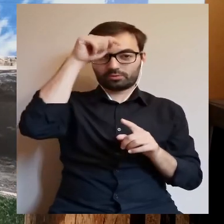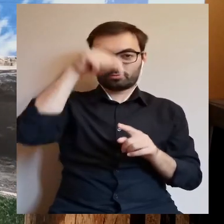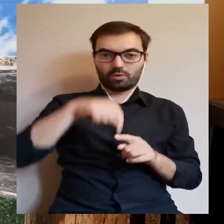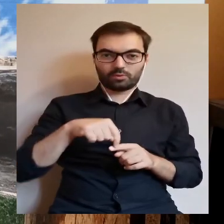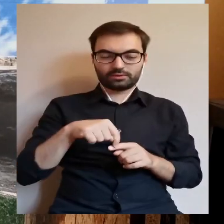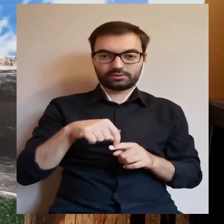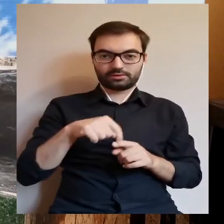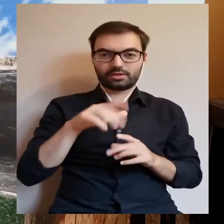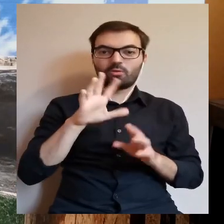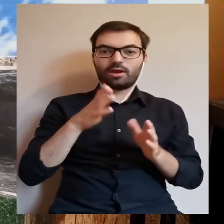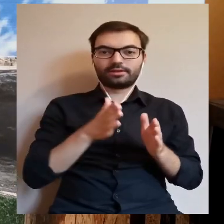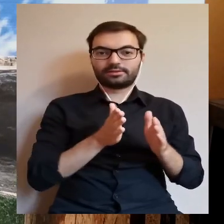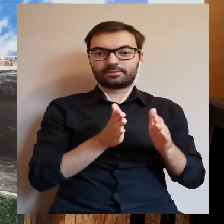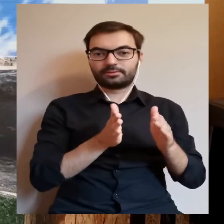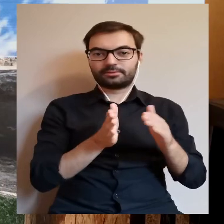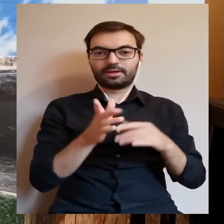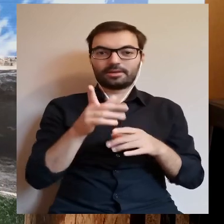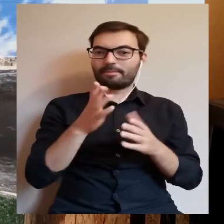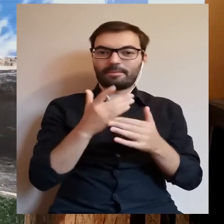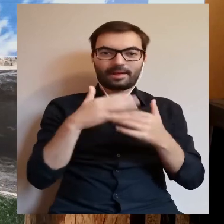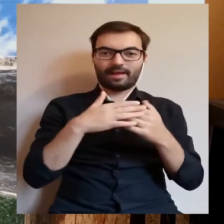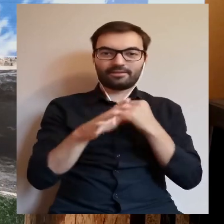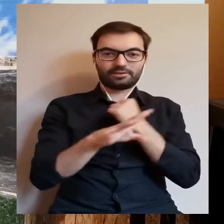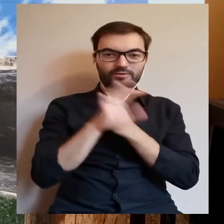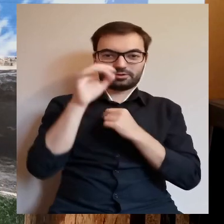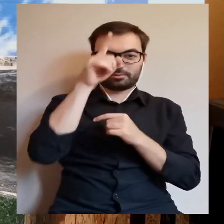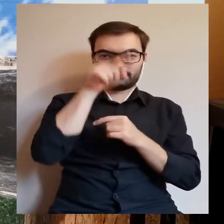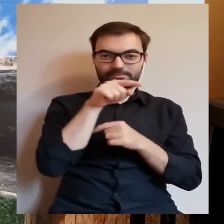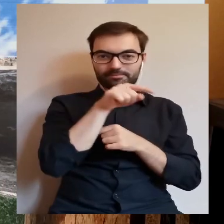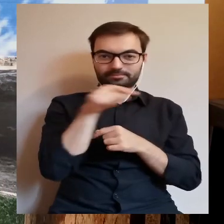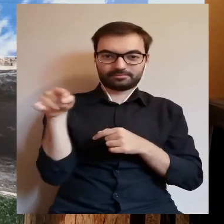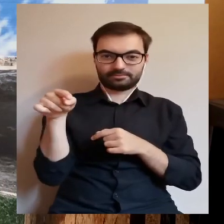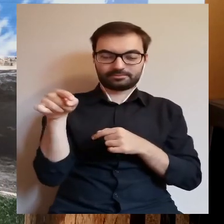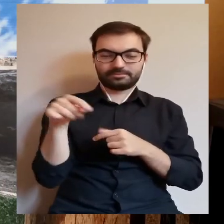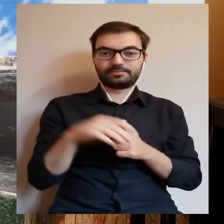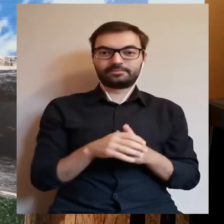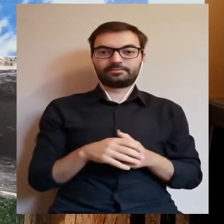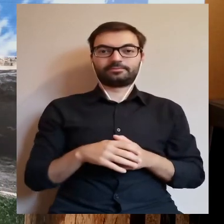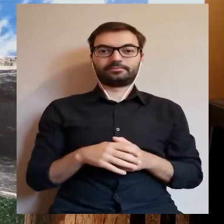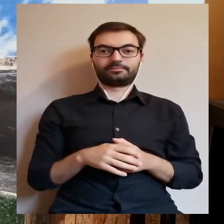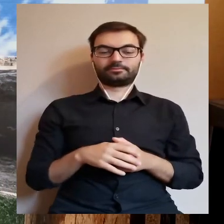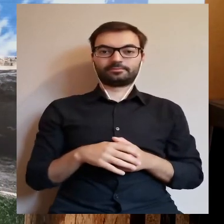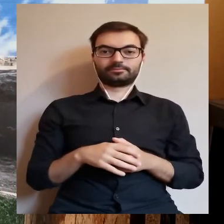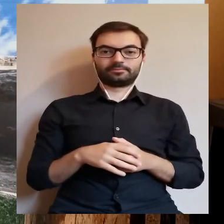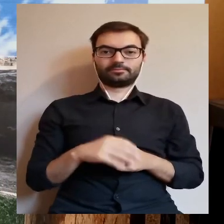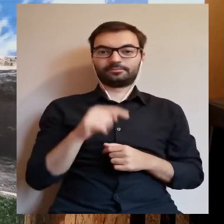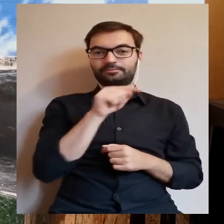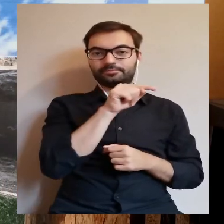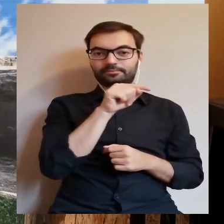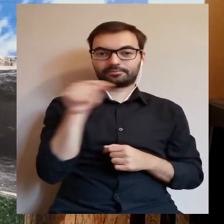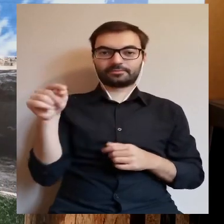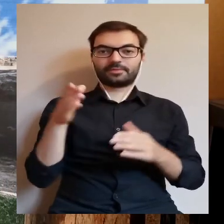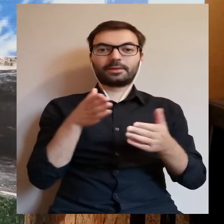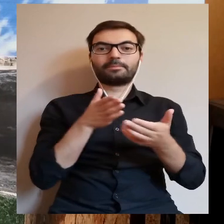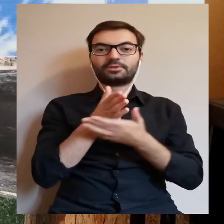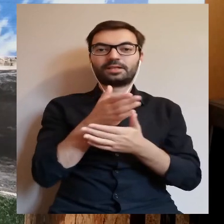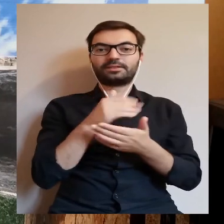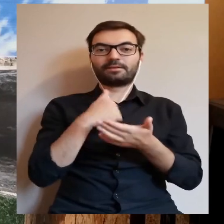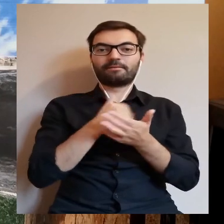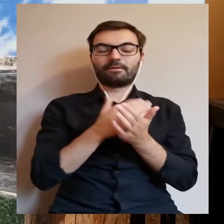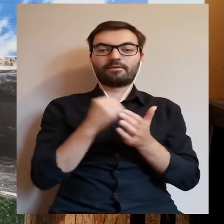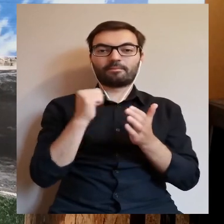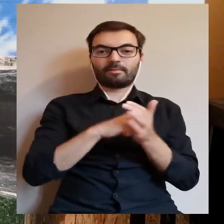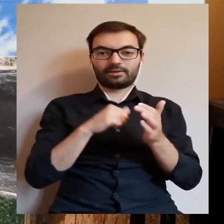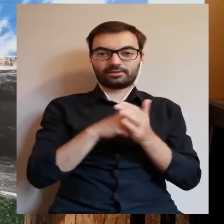skręca sobie i płynie pięknie, praktycznie pod kątem prostym skręca i płynie sobie w poprzek województwa